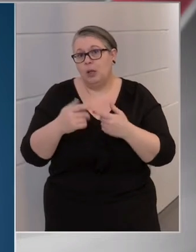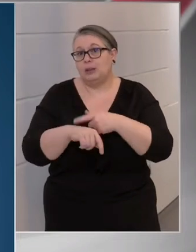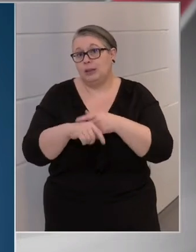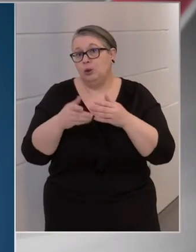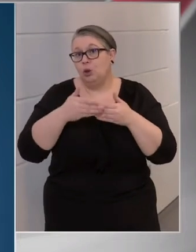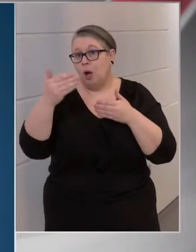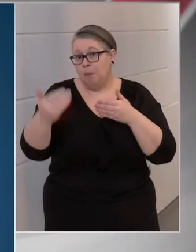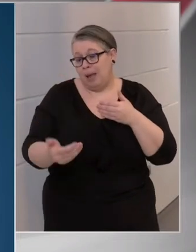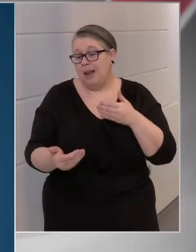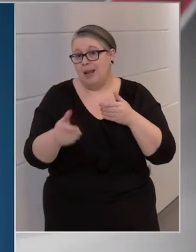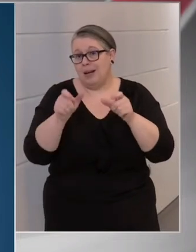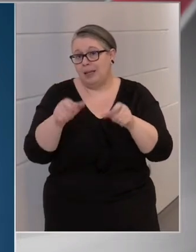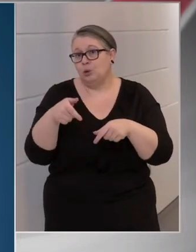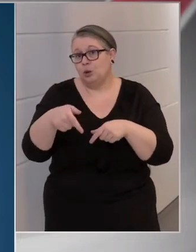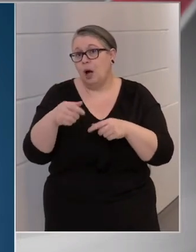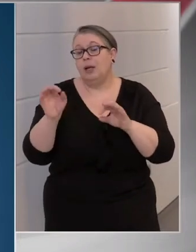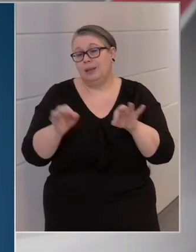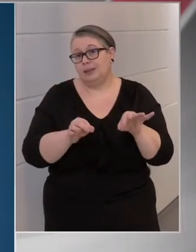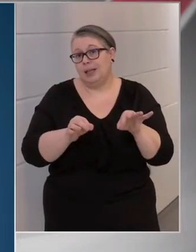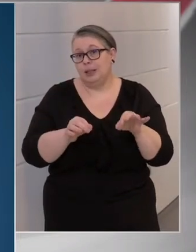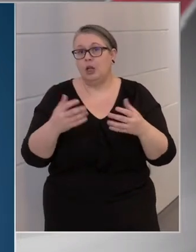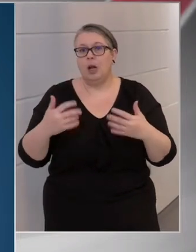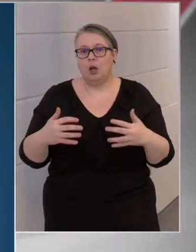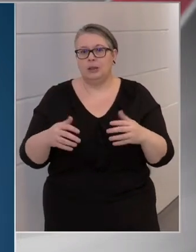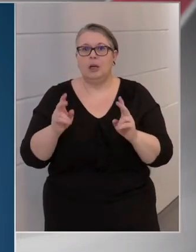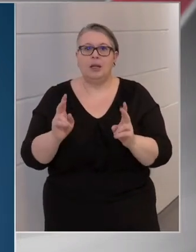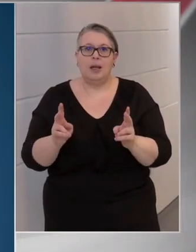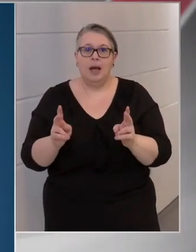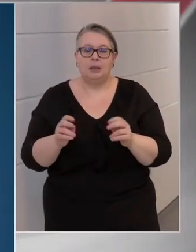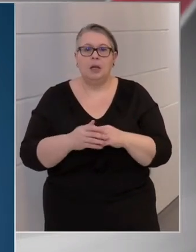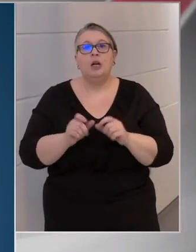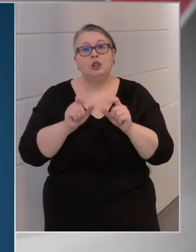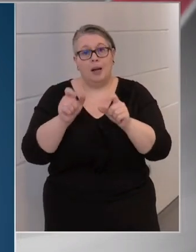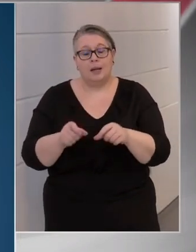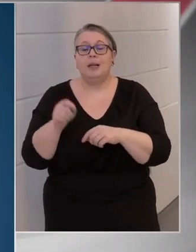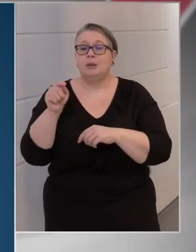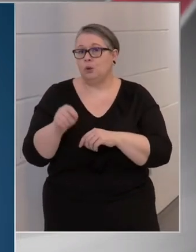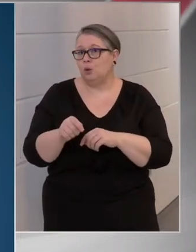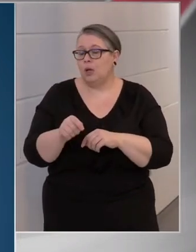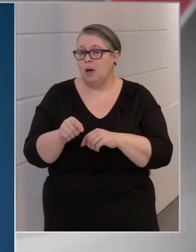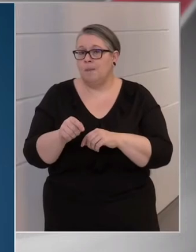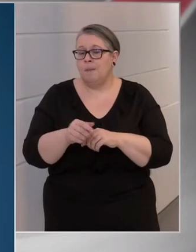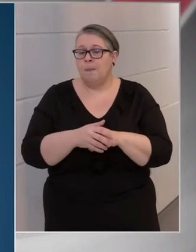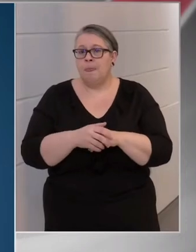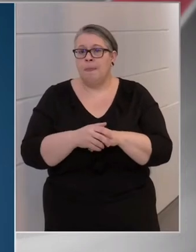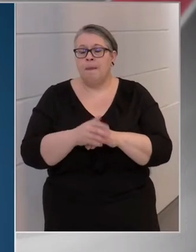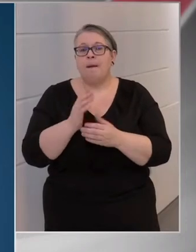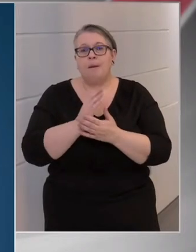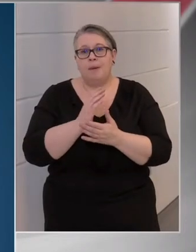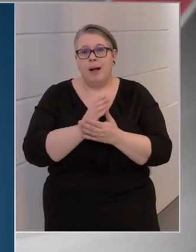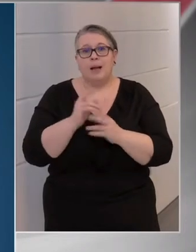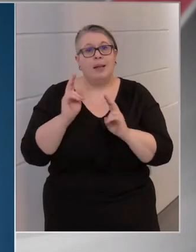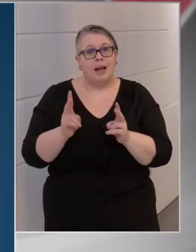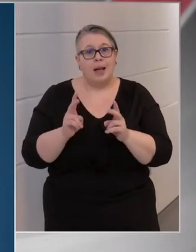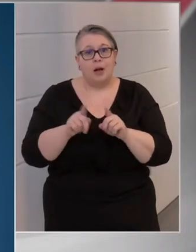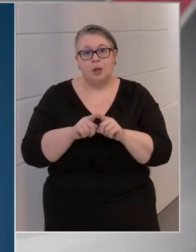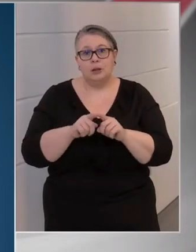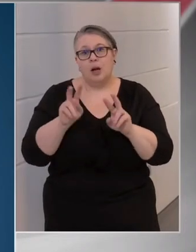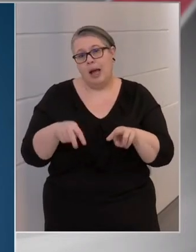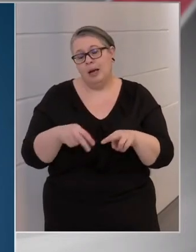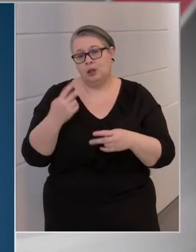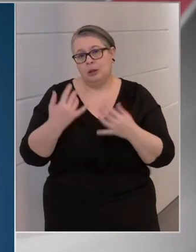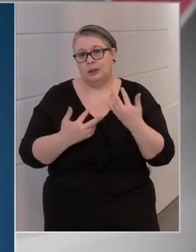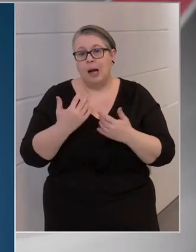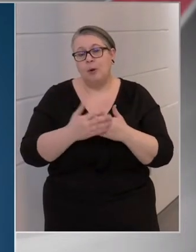eljutunk oda, hogy az intézkedésekkel vazítani lehessen, és eljutunk oda, hogy már ne kelljen azzal reálisan